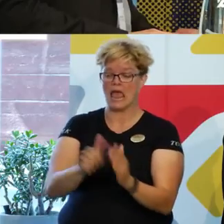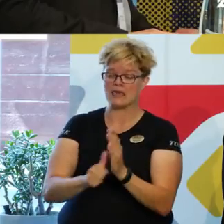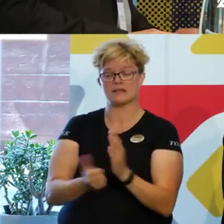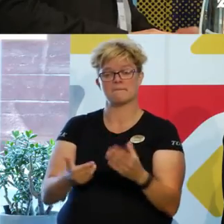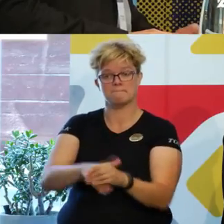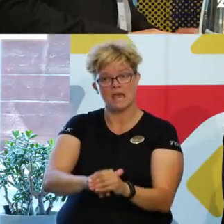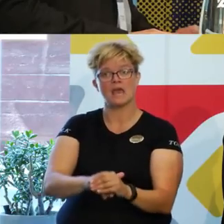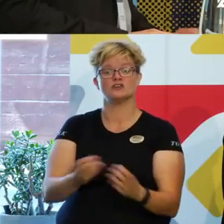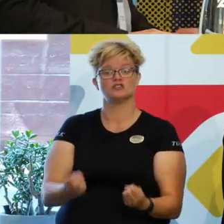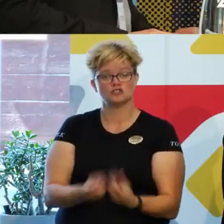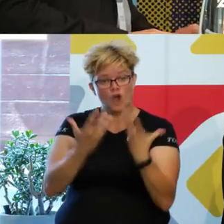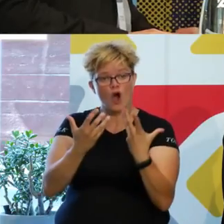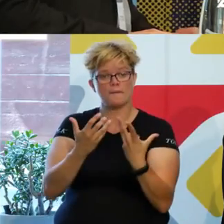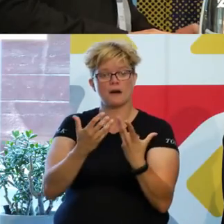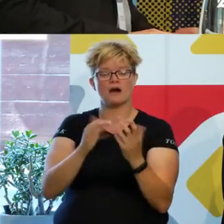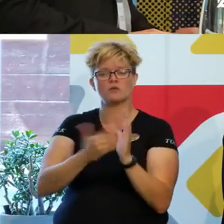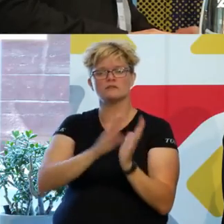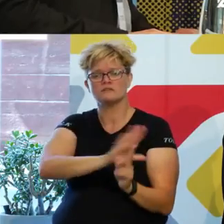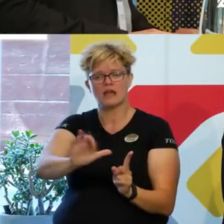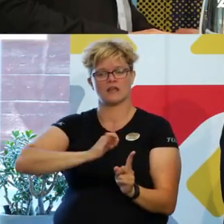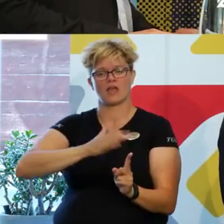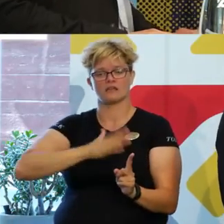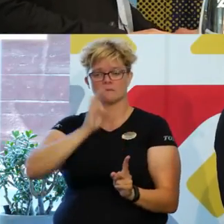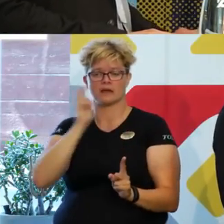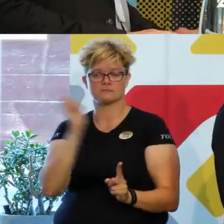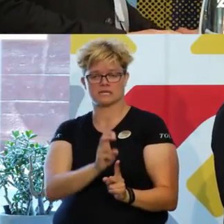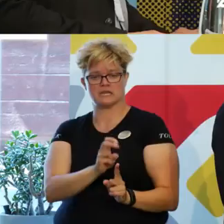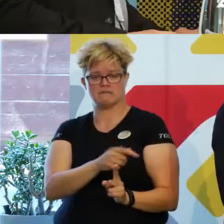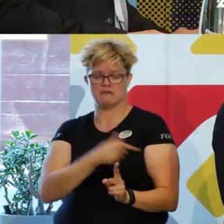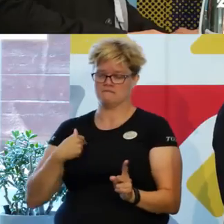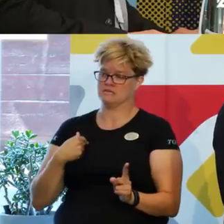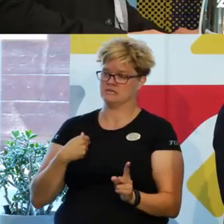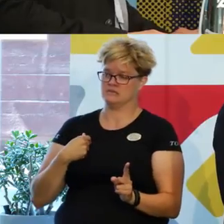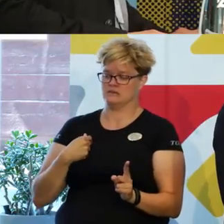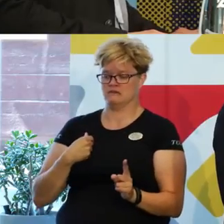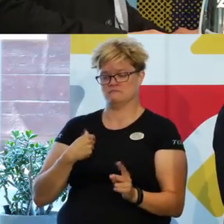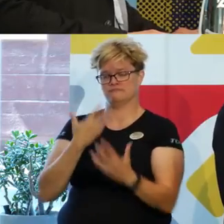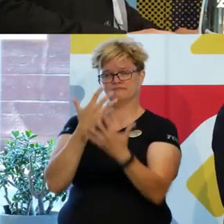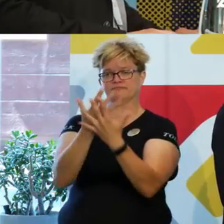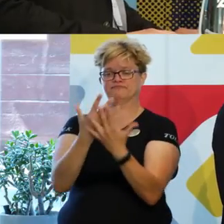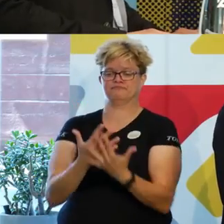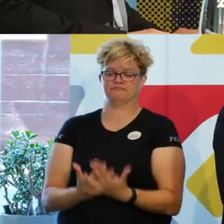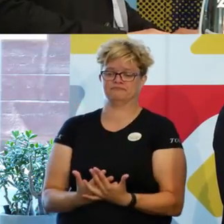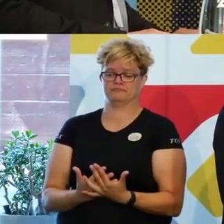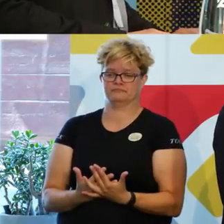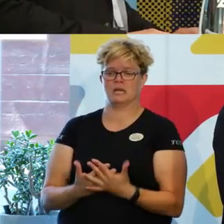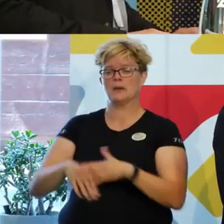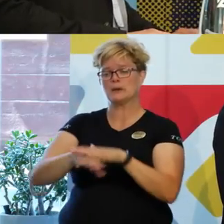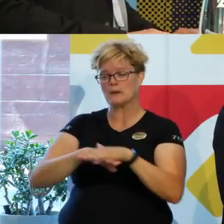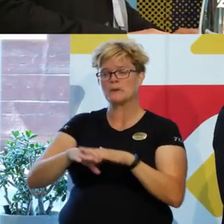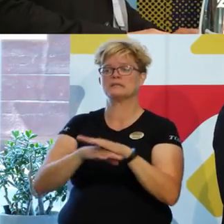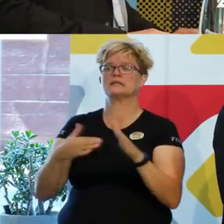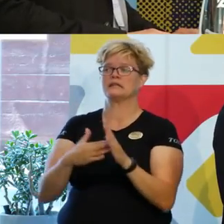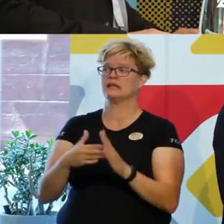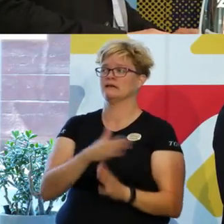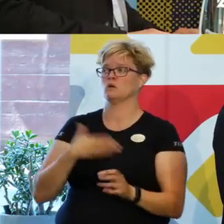med och skapar, och det är utifrån deras perspektiv som man ju då någonstans lägger upp den grund för hur man